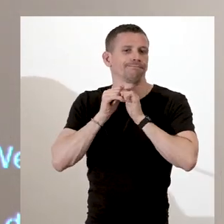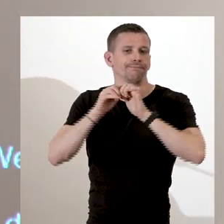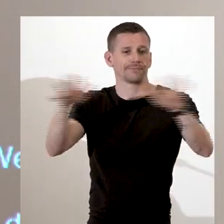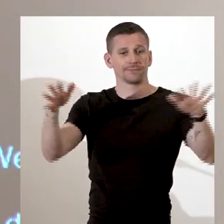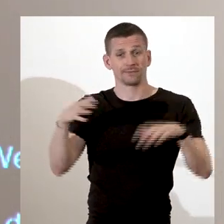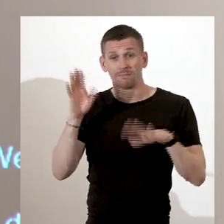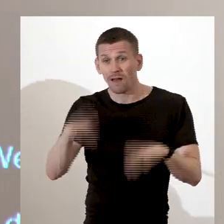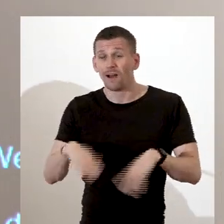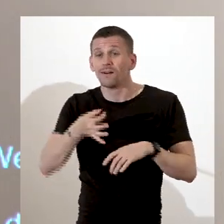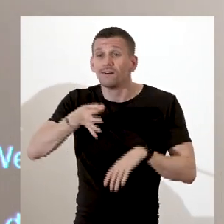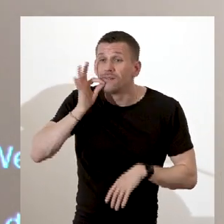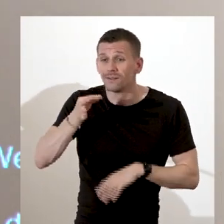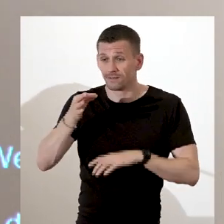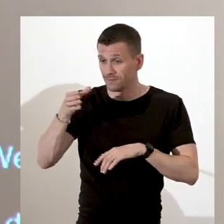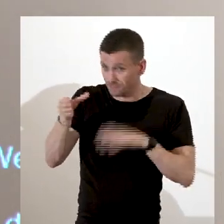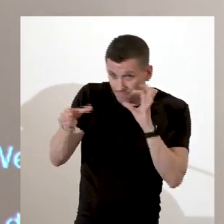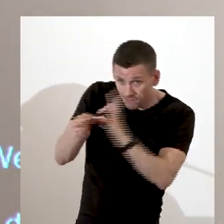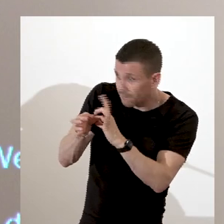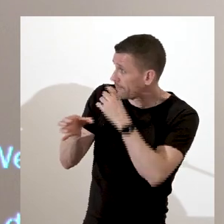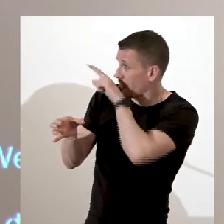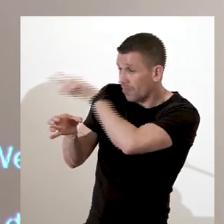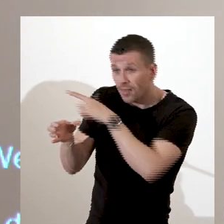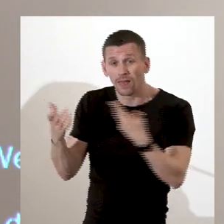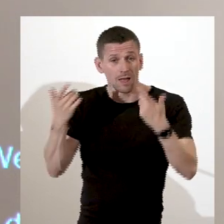fierté d'arborer finalement cette médaille.